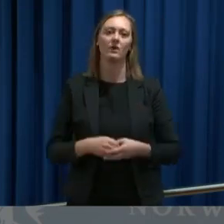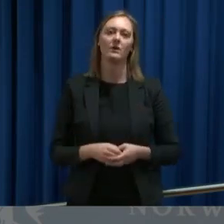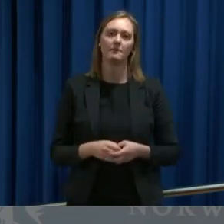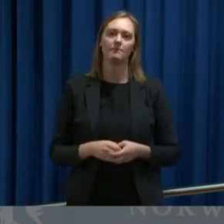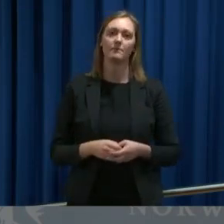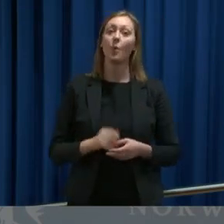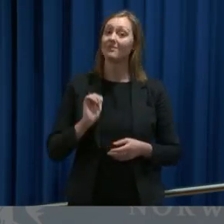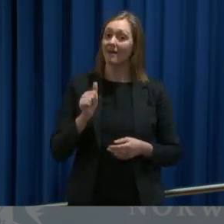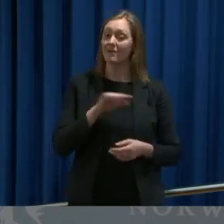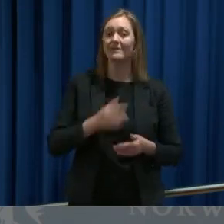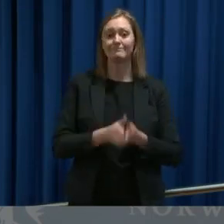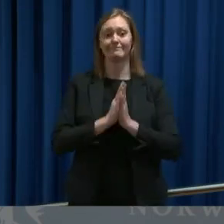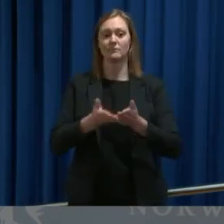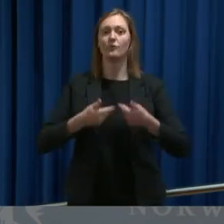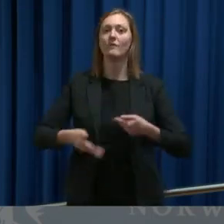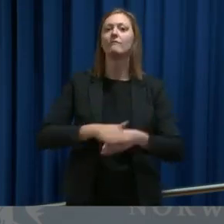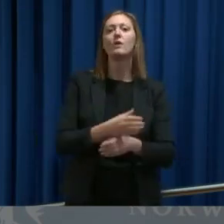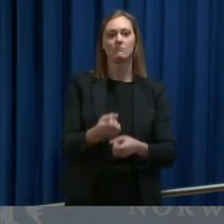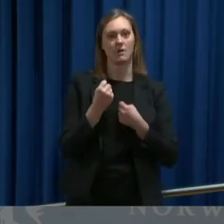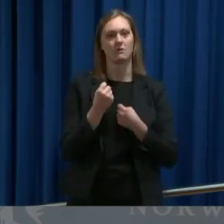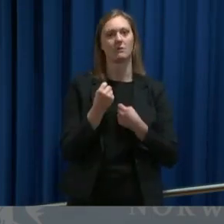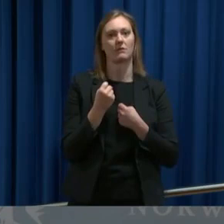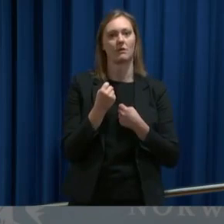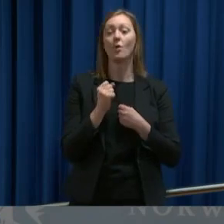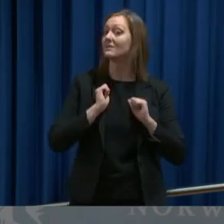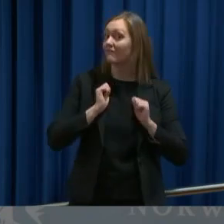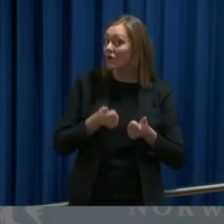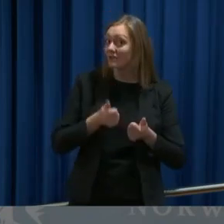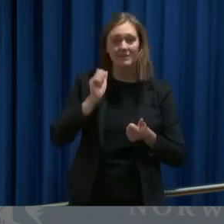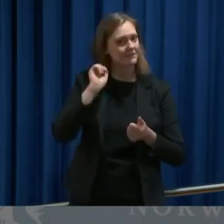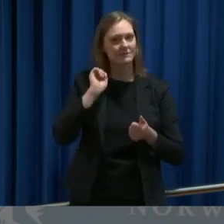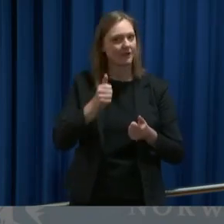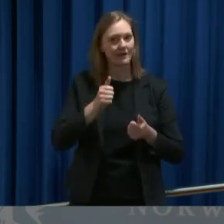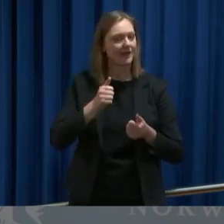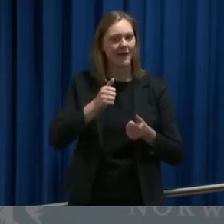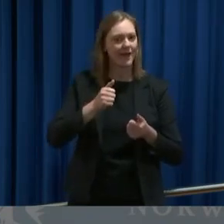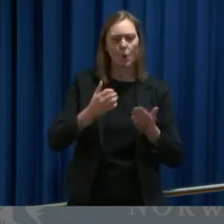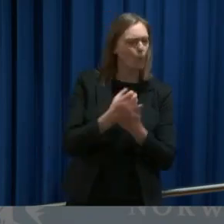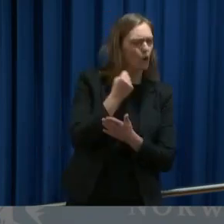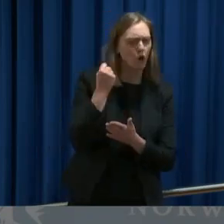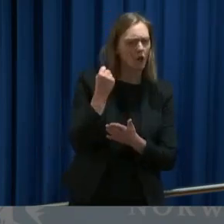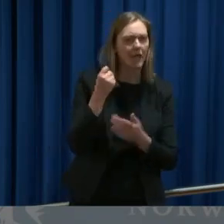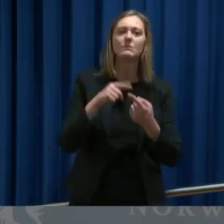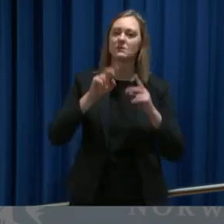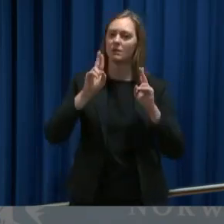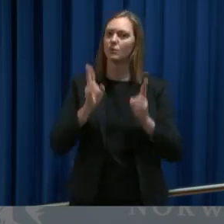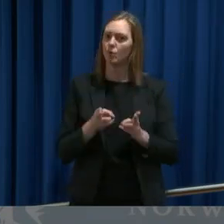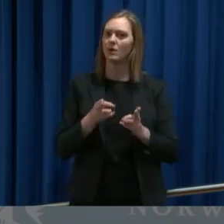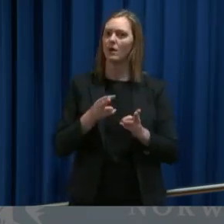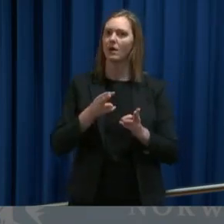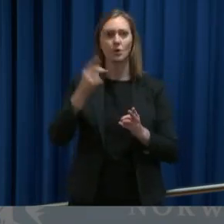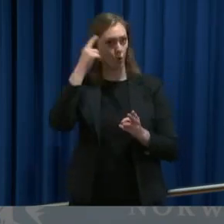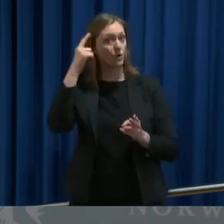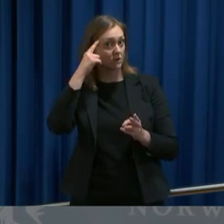Vi ber altså om fullmakter og de skal selvsagt ikke utnyttes. De skal benyttes med klokskap.